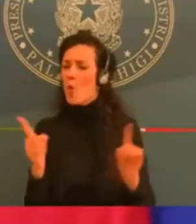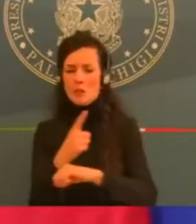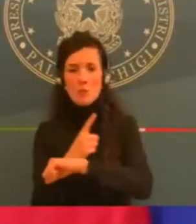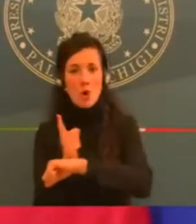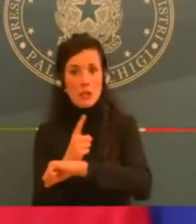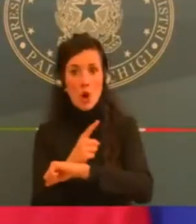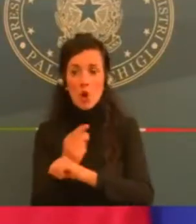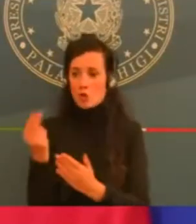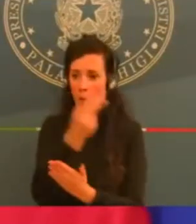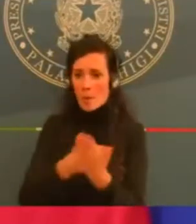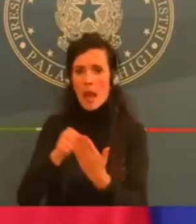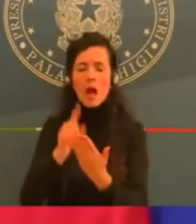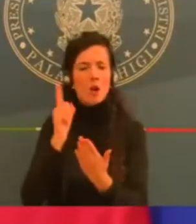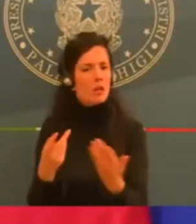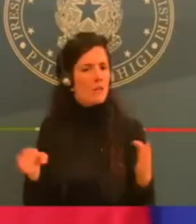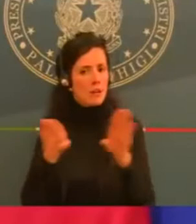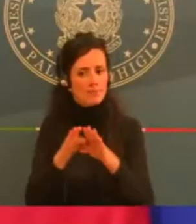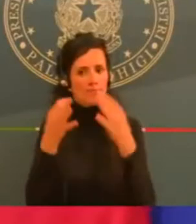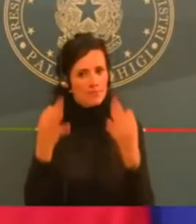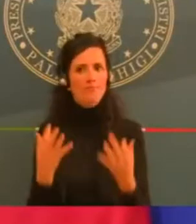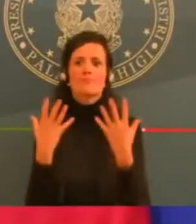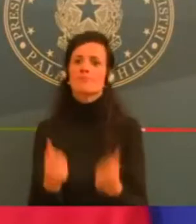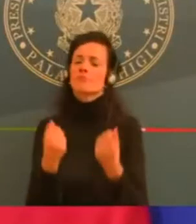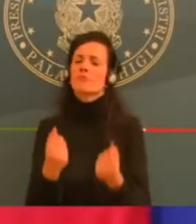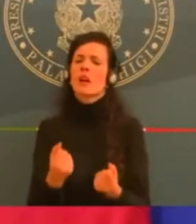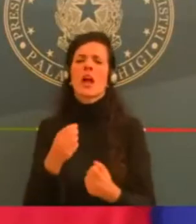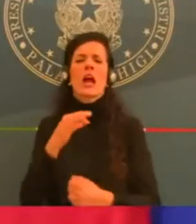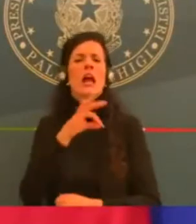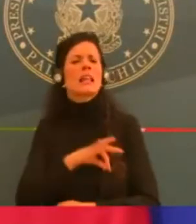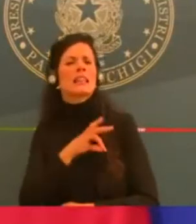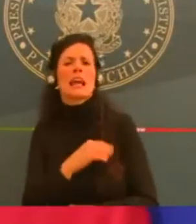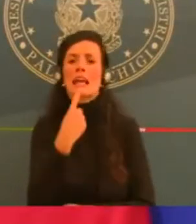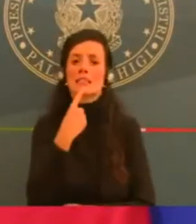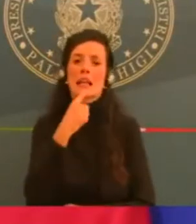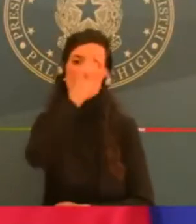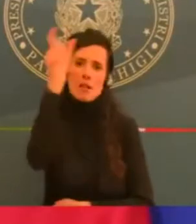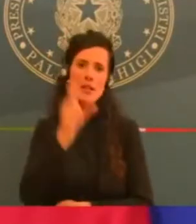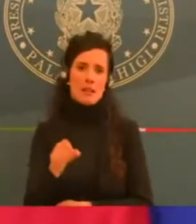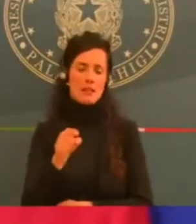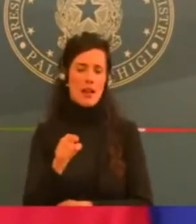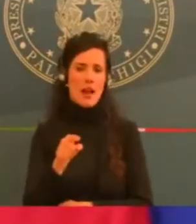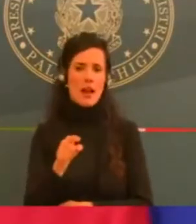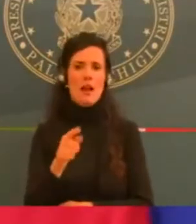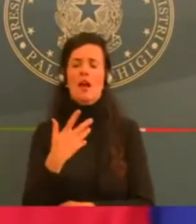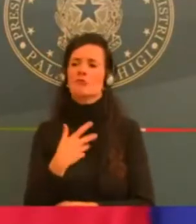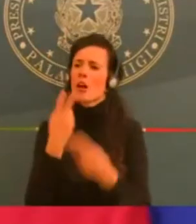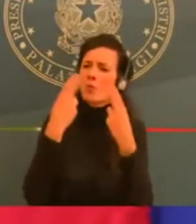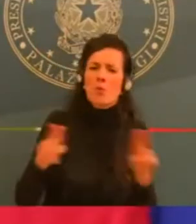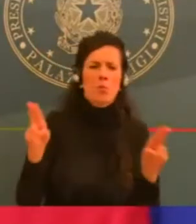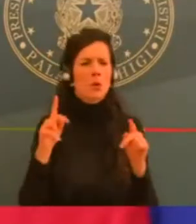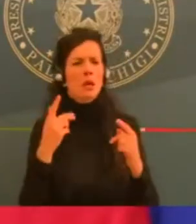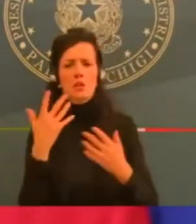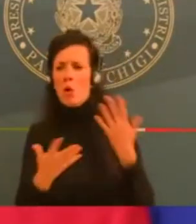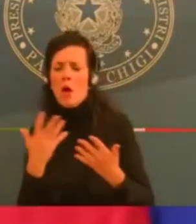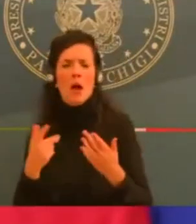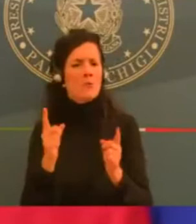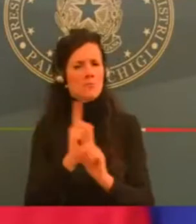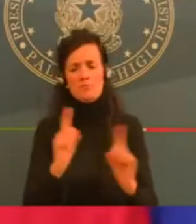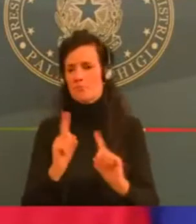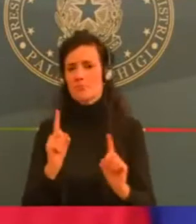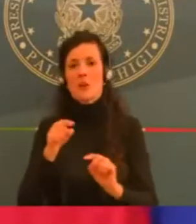sin qui, non prefigura nessun paletto. Dobbiamo tutti cercare di essere disponibili in questo confronto